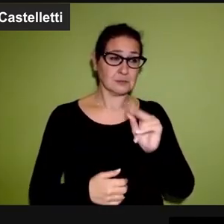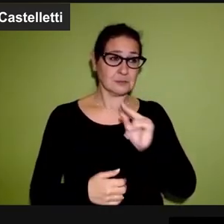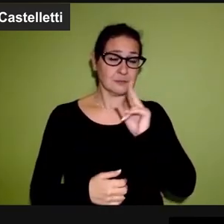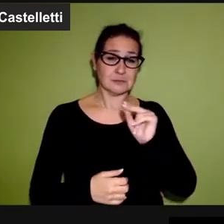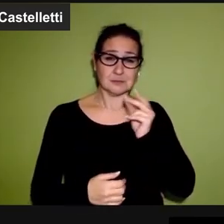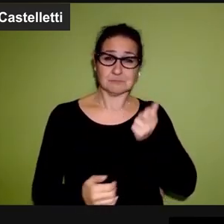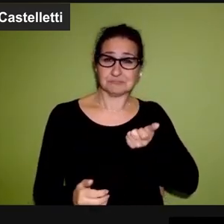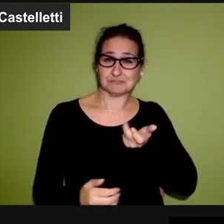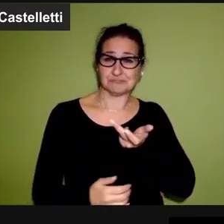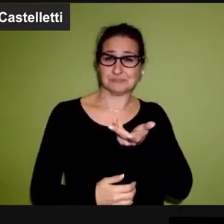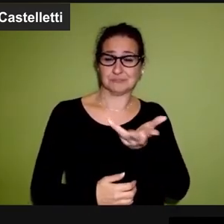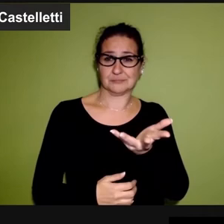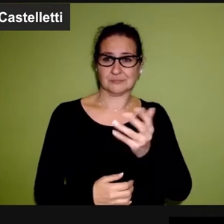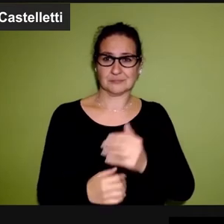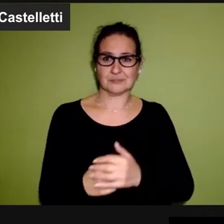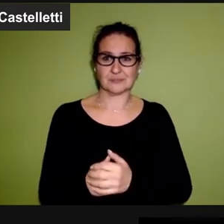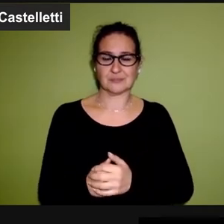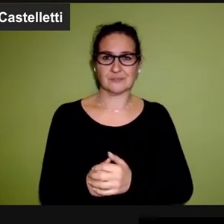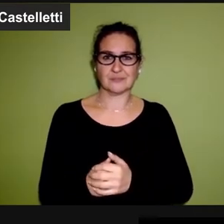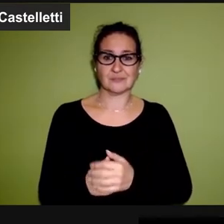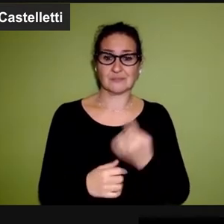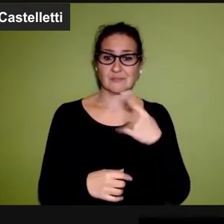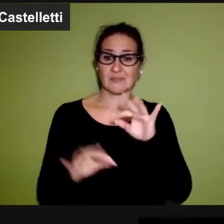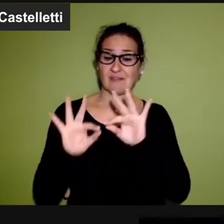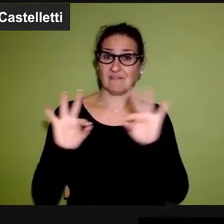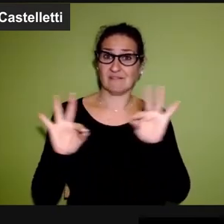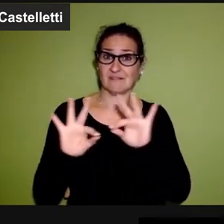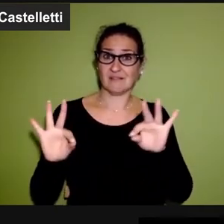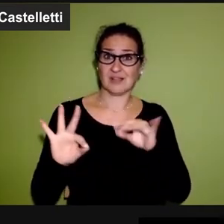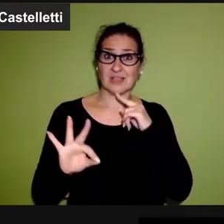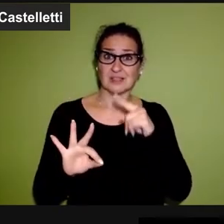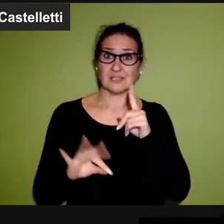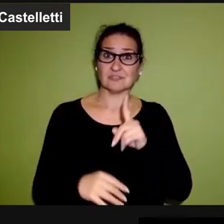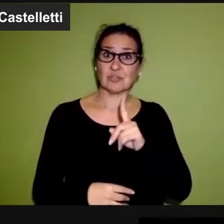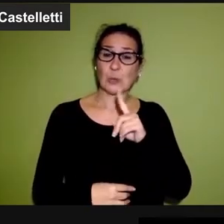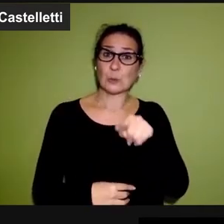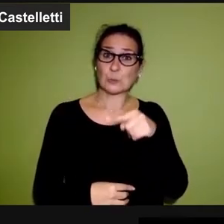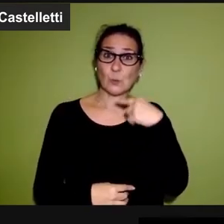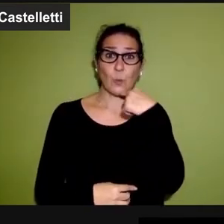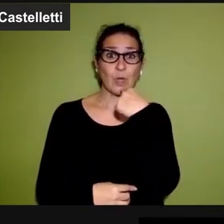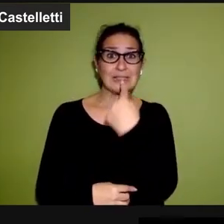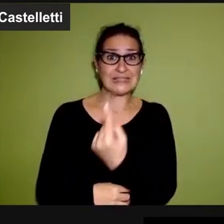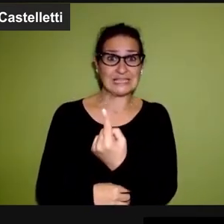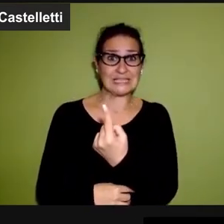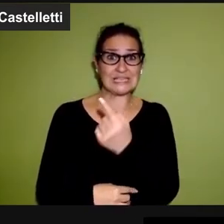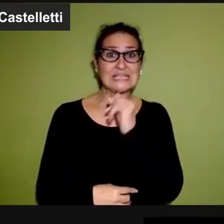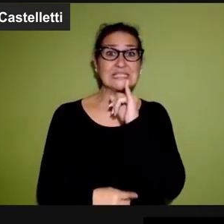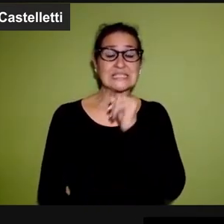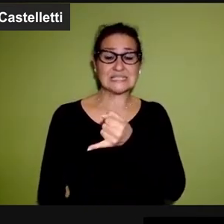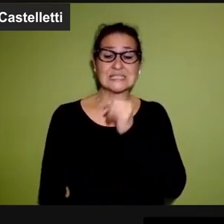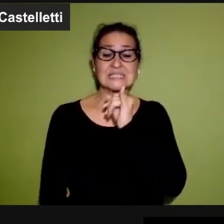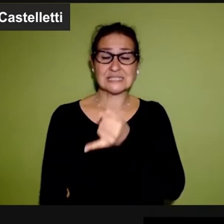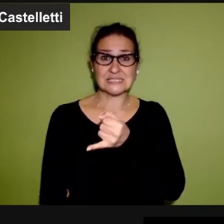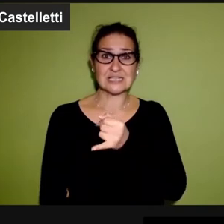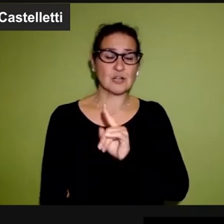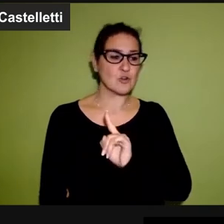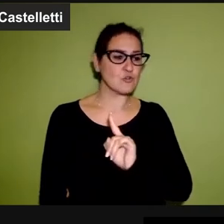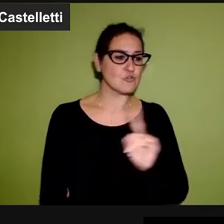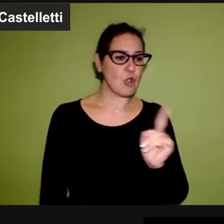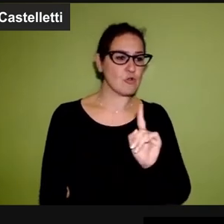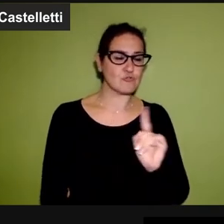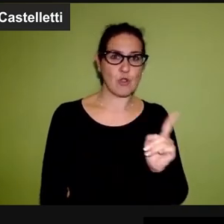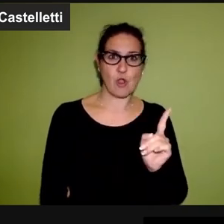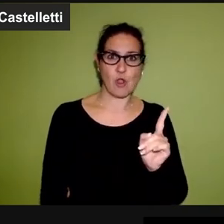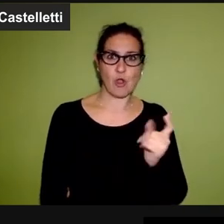citato talmente tante volte che forse lo ricordo e quel versetto che dice il tuo dire sia sì sì